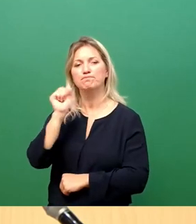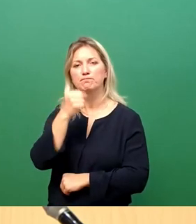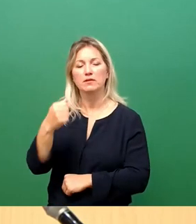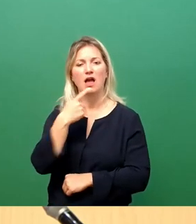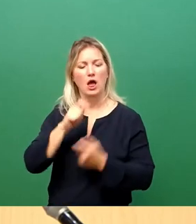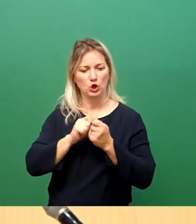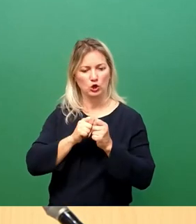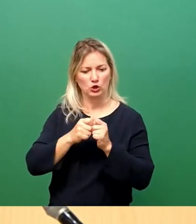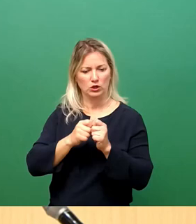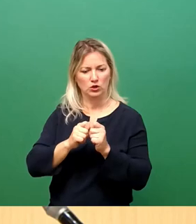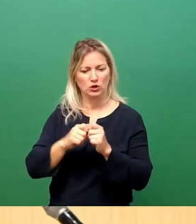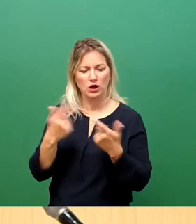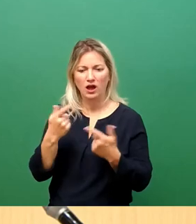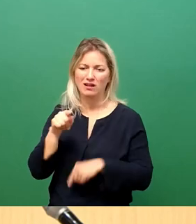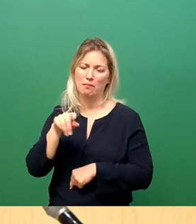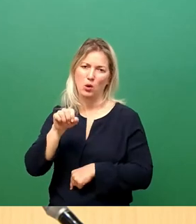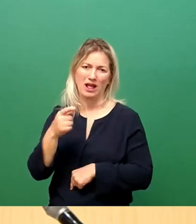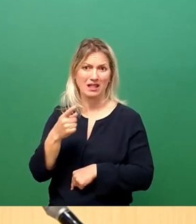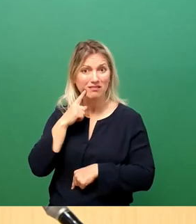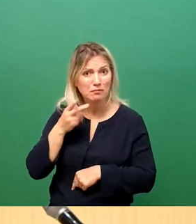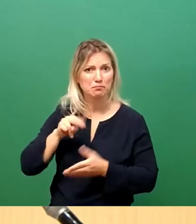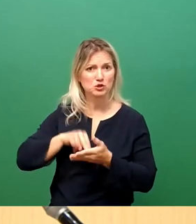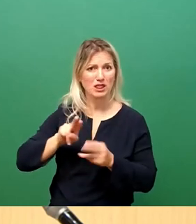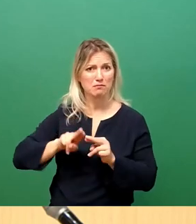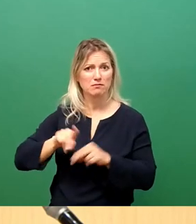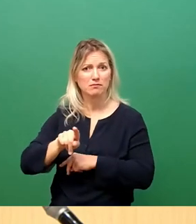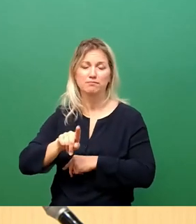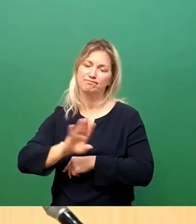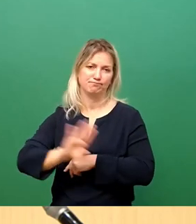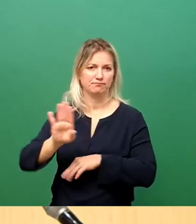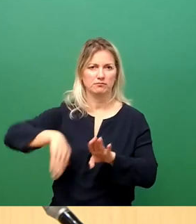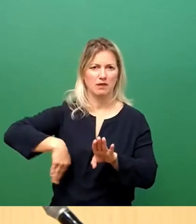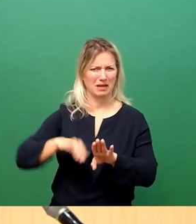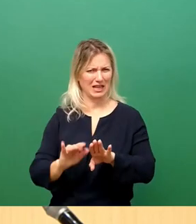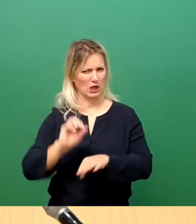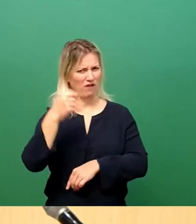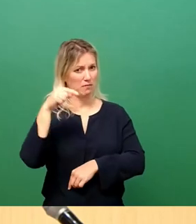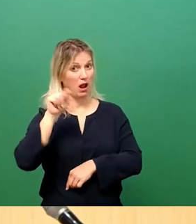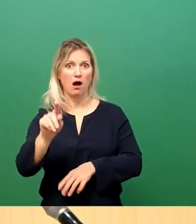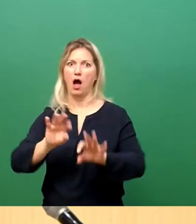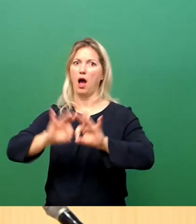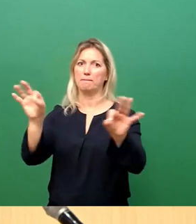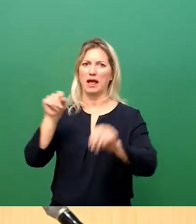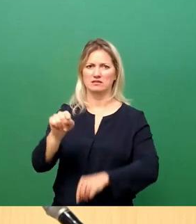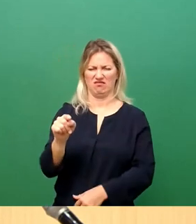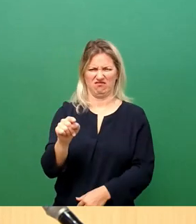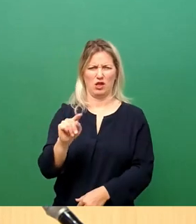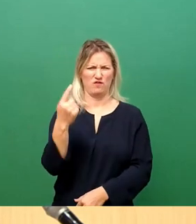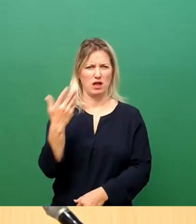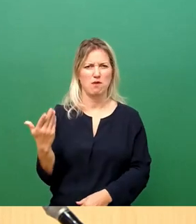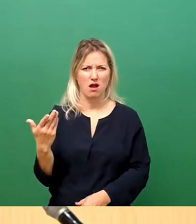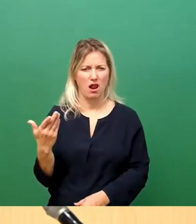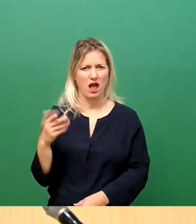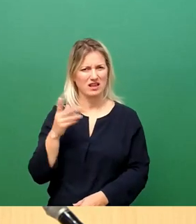ernsthaft in Erwägung gezogen. Insofern stellt sich die Frage, warum es jetzt plötzlich der Königsweg sein soll. Jetzt, wo alle der rund 3.000